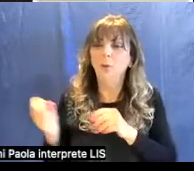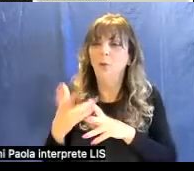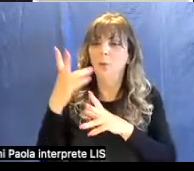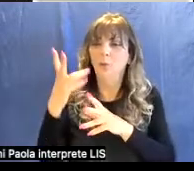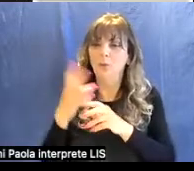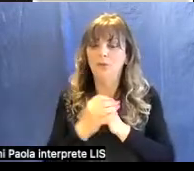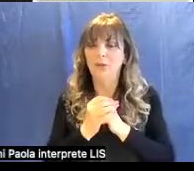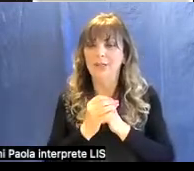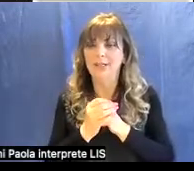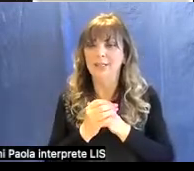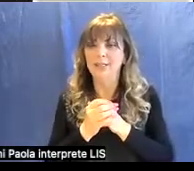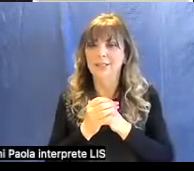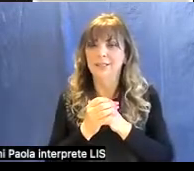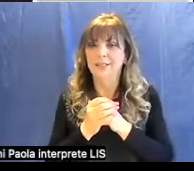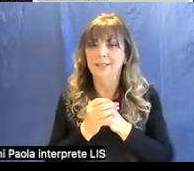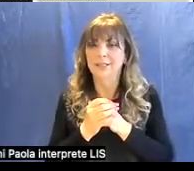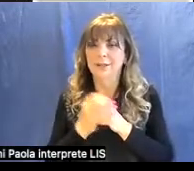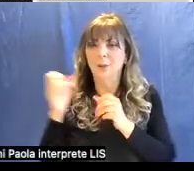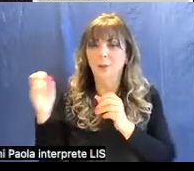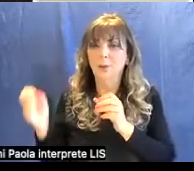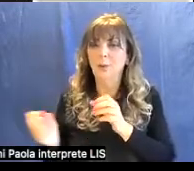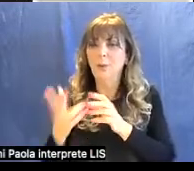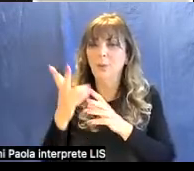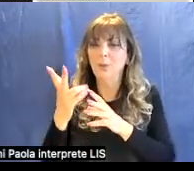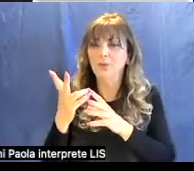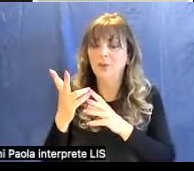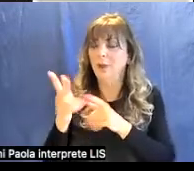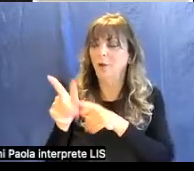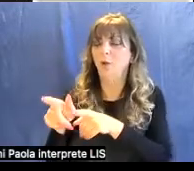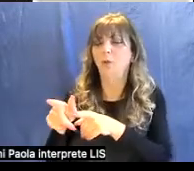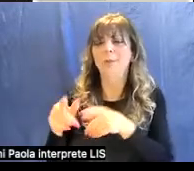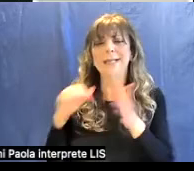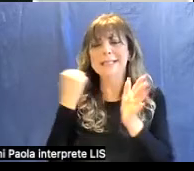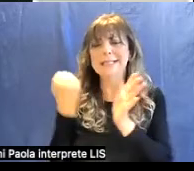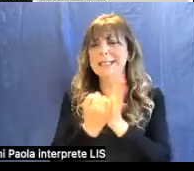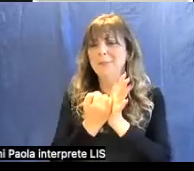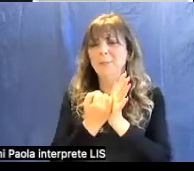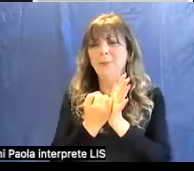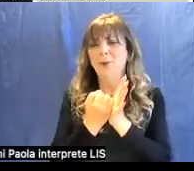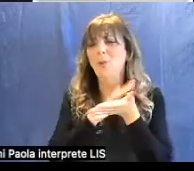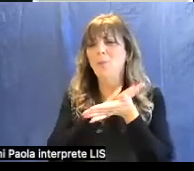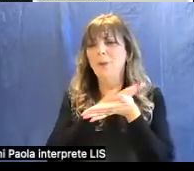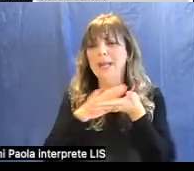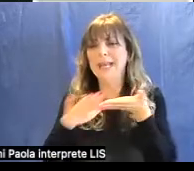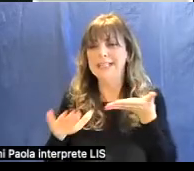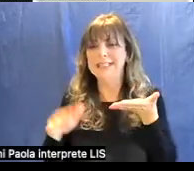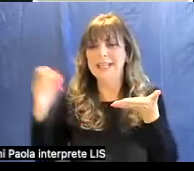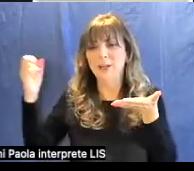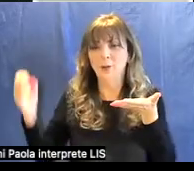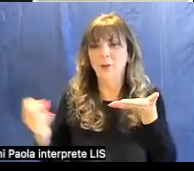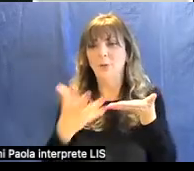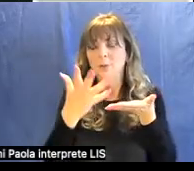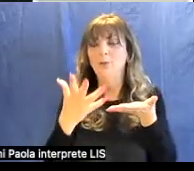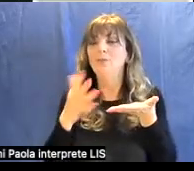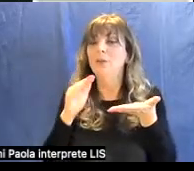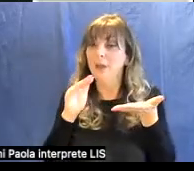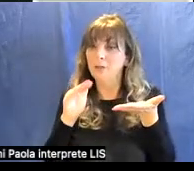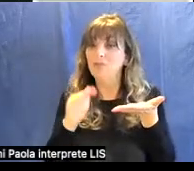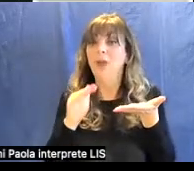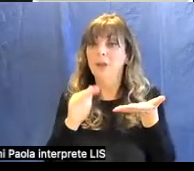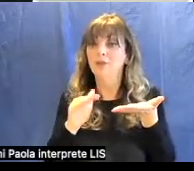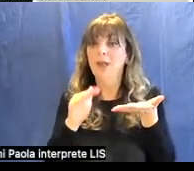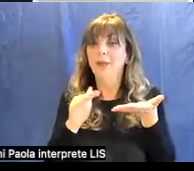la luce diveniva una un emblema di purezza la luce come qualcosa che c'è ma che non è